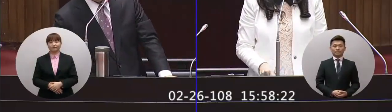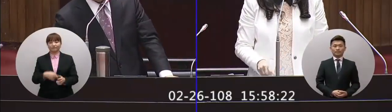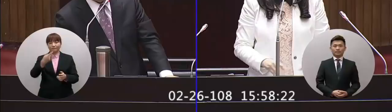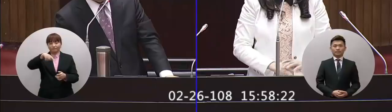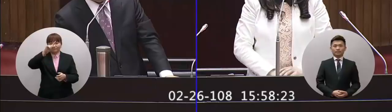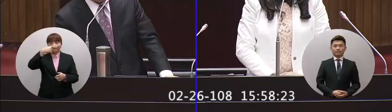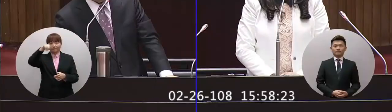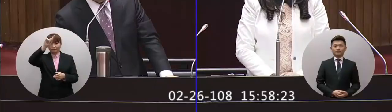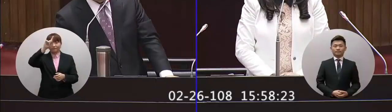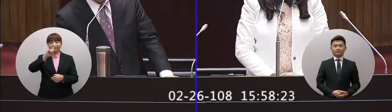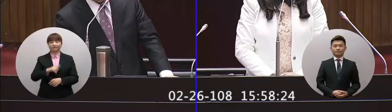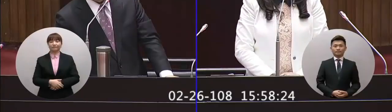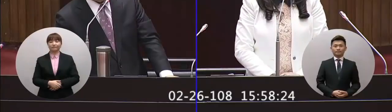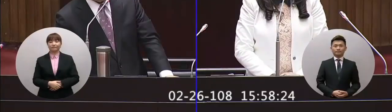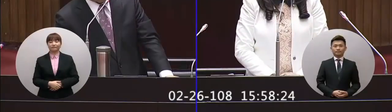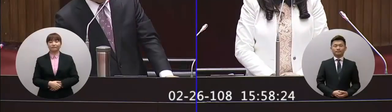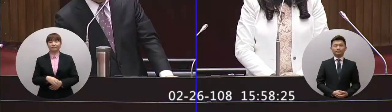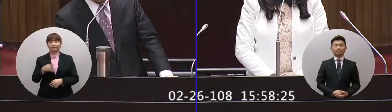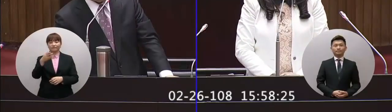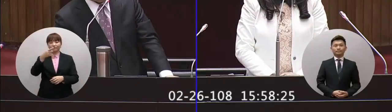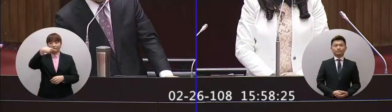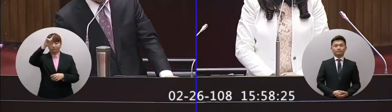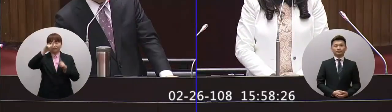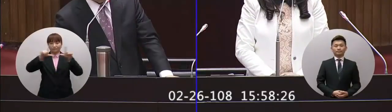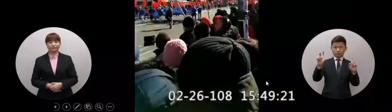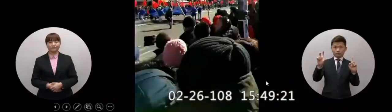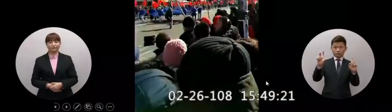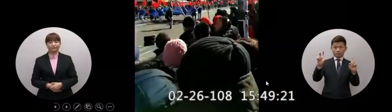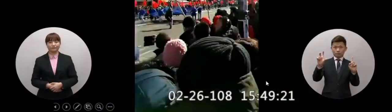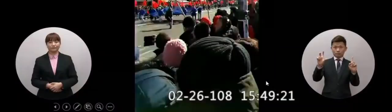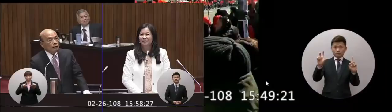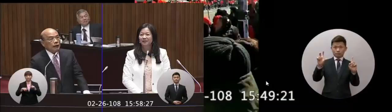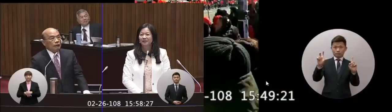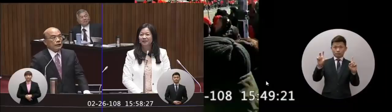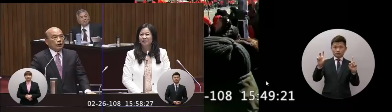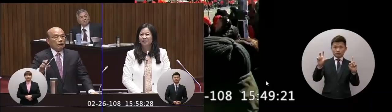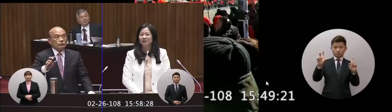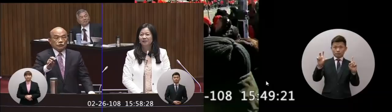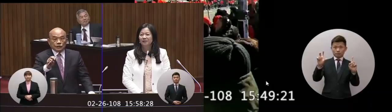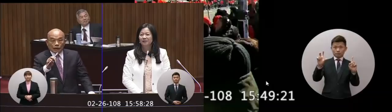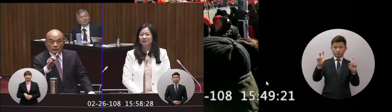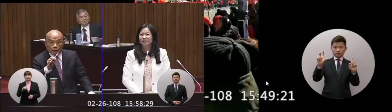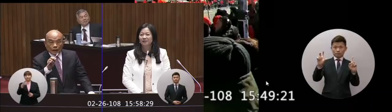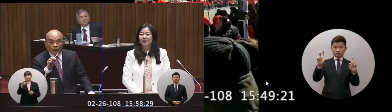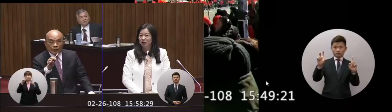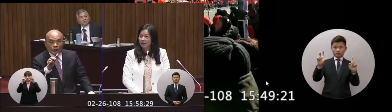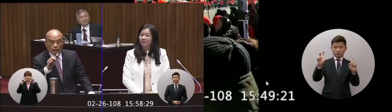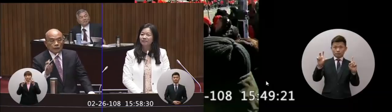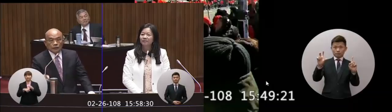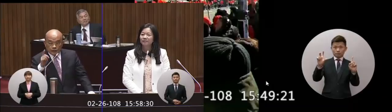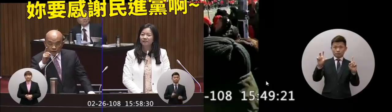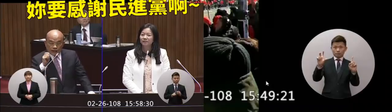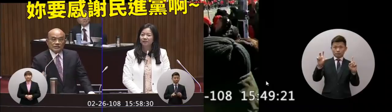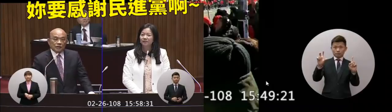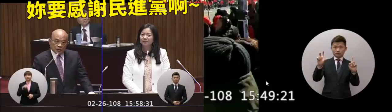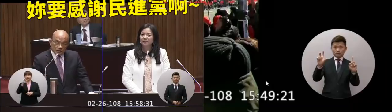面一張再過來還有一張更大張的好這樣就好這是你照的照片是